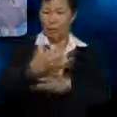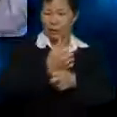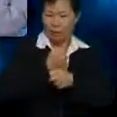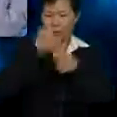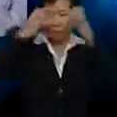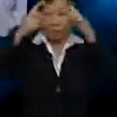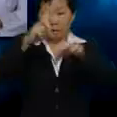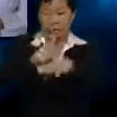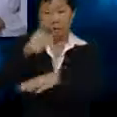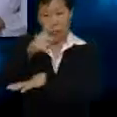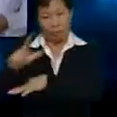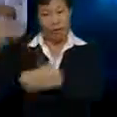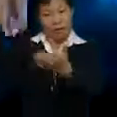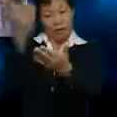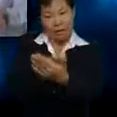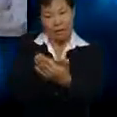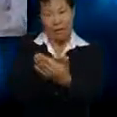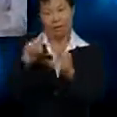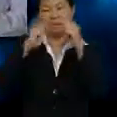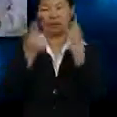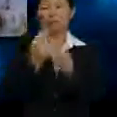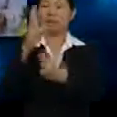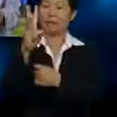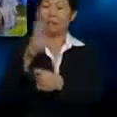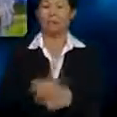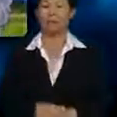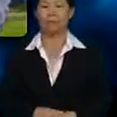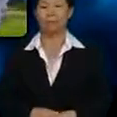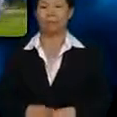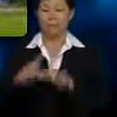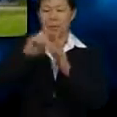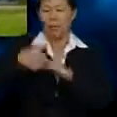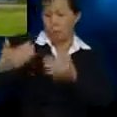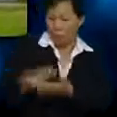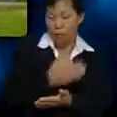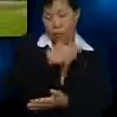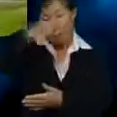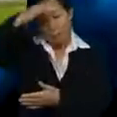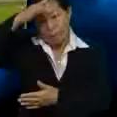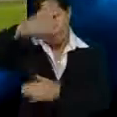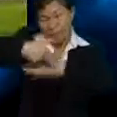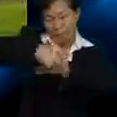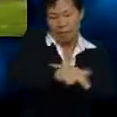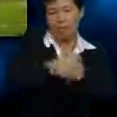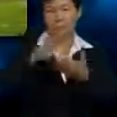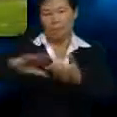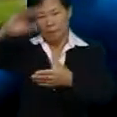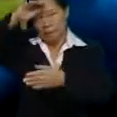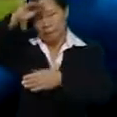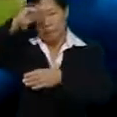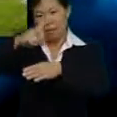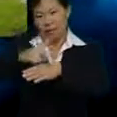pendidikan di sana Sehinggalah ke tingkat 6 Kemudian barulah ibu bapanya Menghantar dia belajar